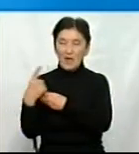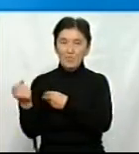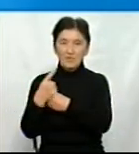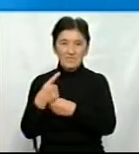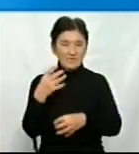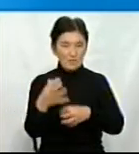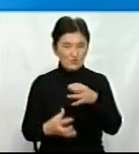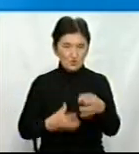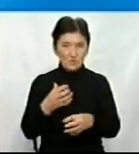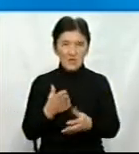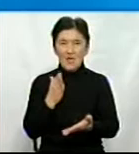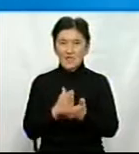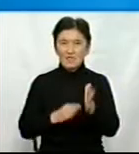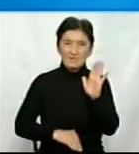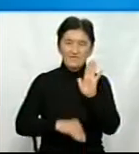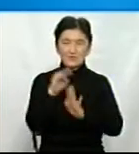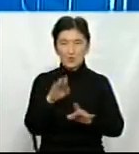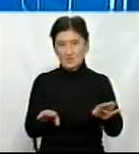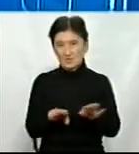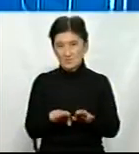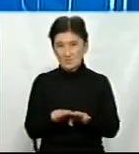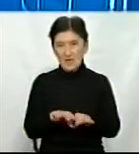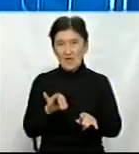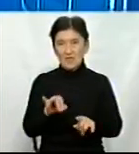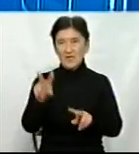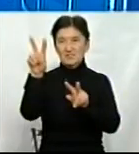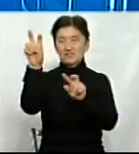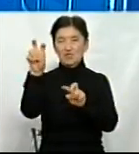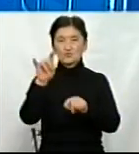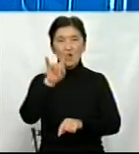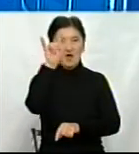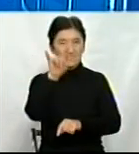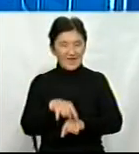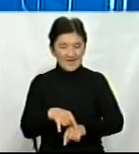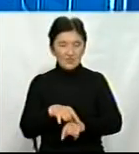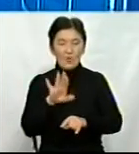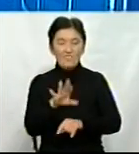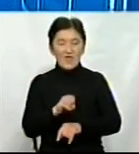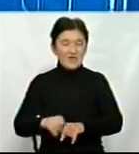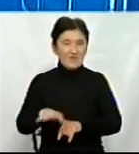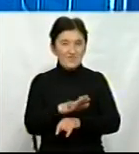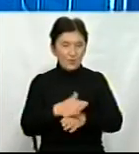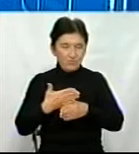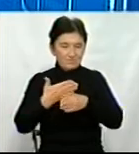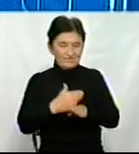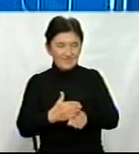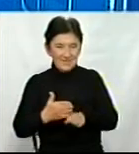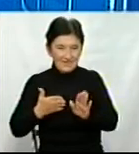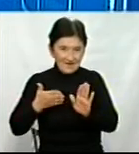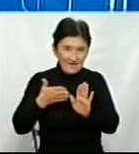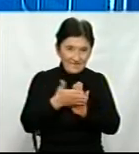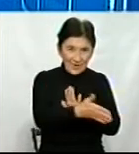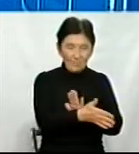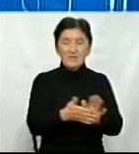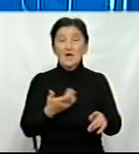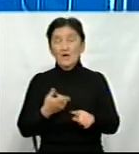Тобто, ми маємо досить високий рівень і статус інституту нам дозволяє, в тому числі вікно в Європі невеличке прорубане за допомогою «Еразмус». І